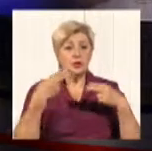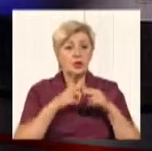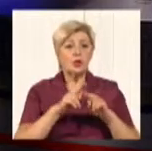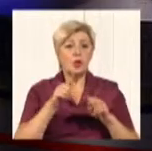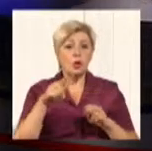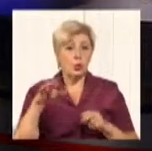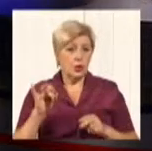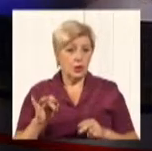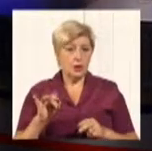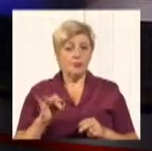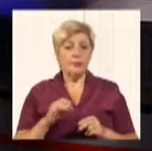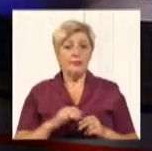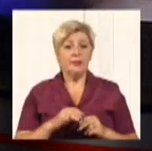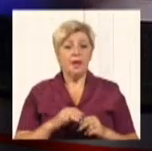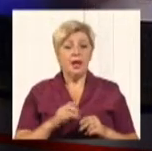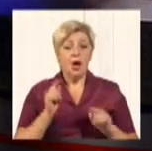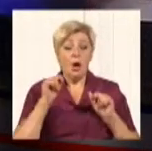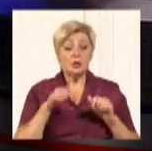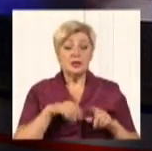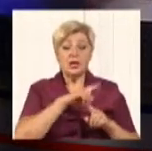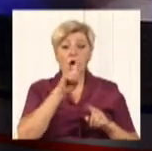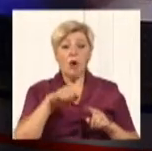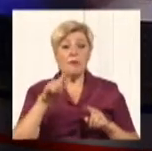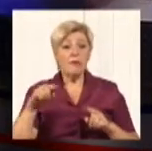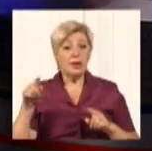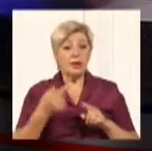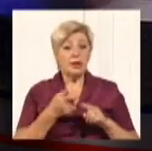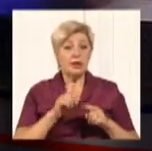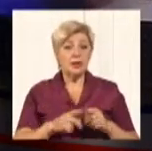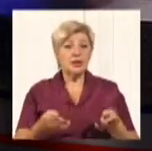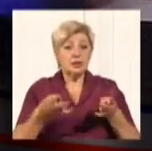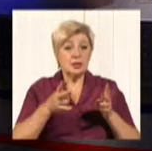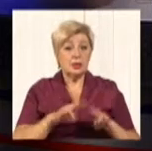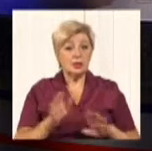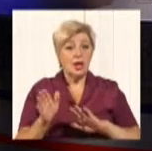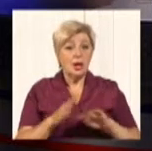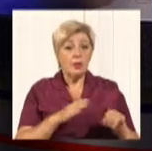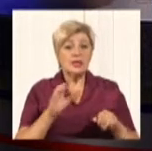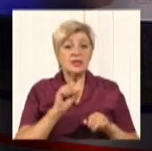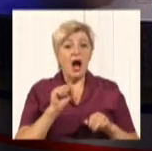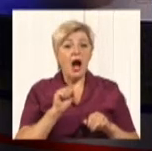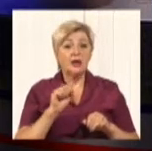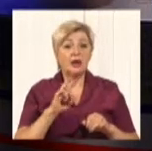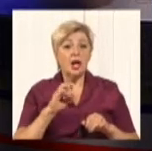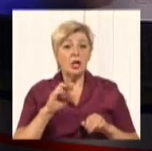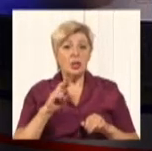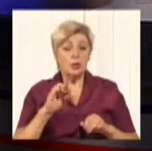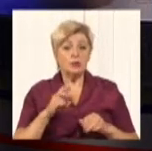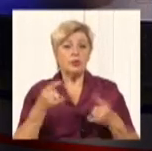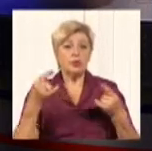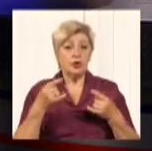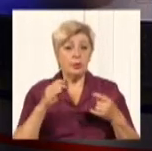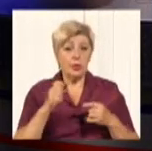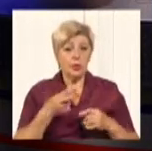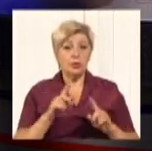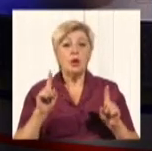зараз і робимо. Скажіть, ну а ось ці хвилі, які залишаться після аналогового телебачення, мовлення, що на